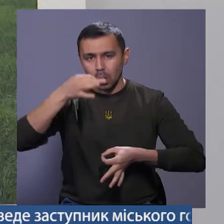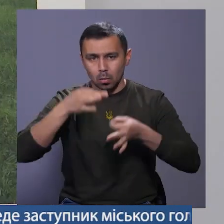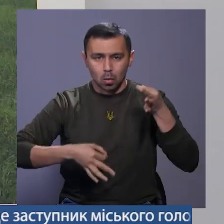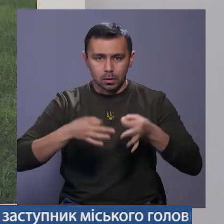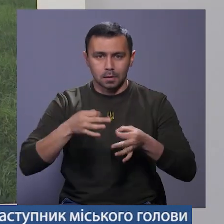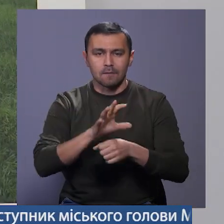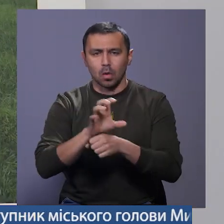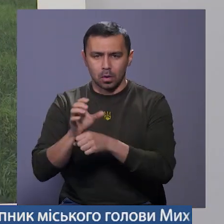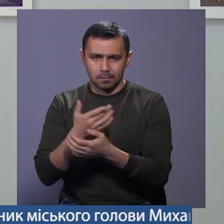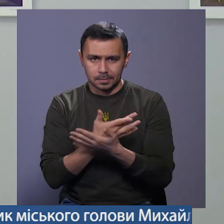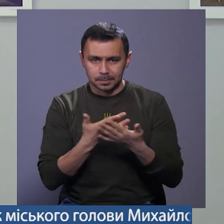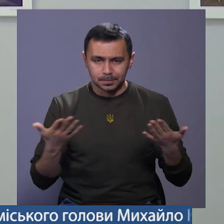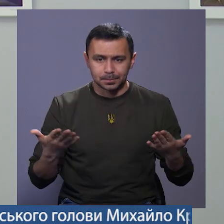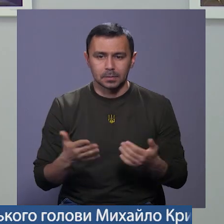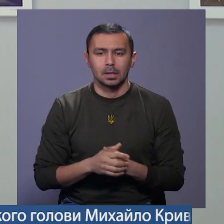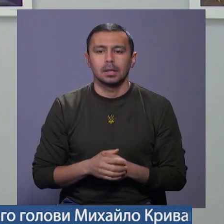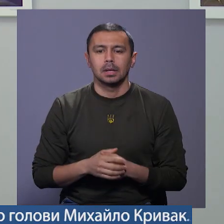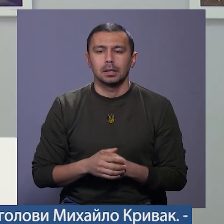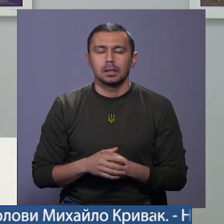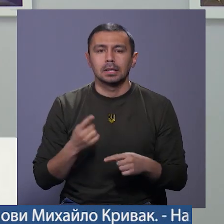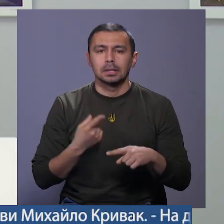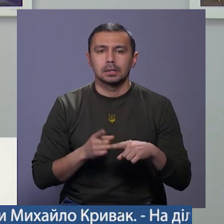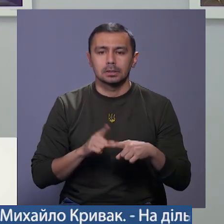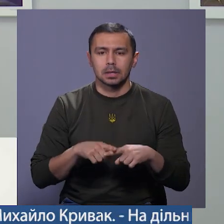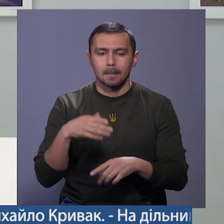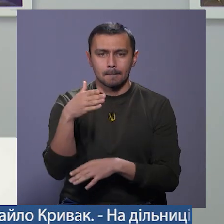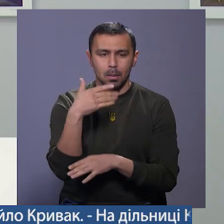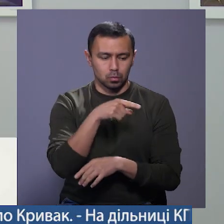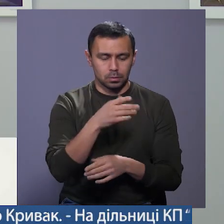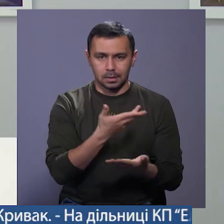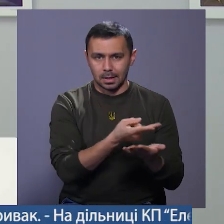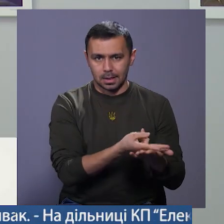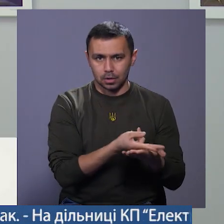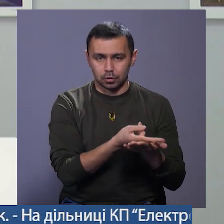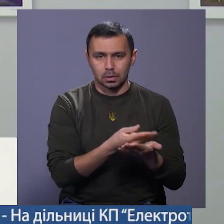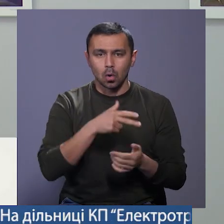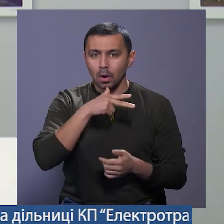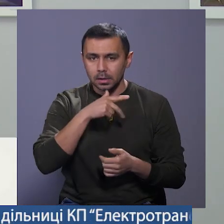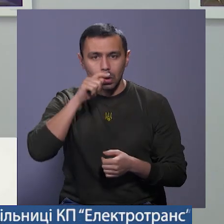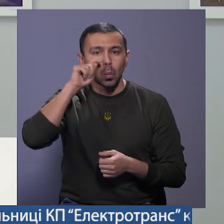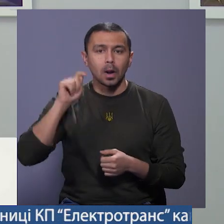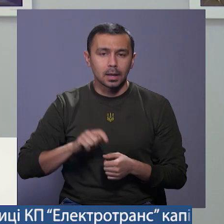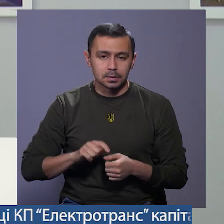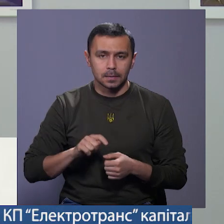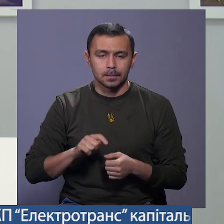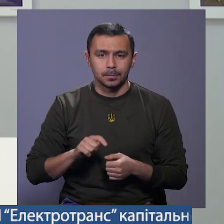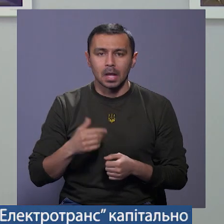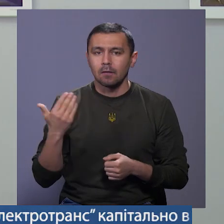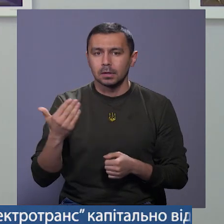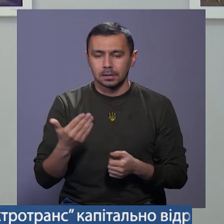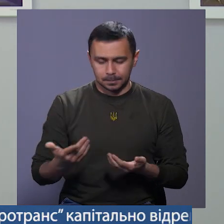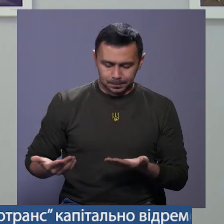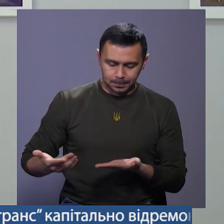концептуальна фотографія. І власне, ось цей прапор, що тут лежить, корейський і український, вони